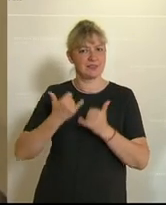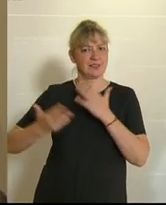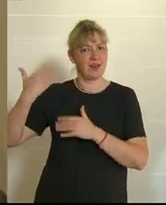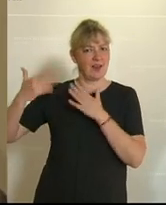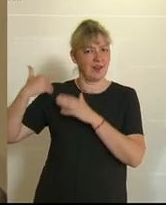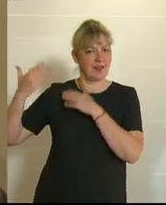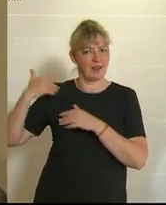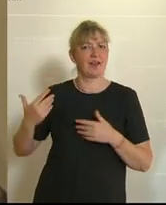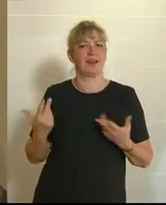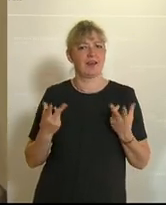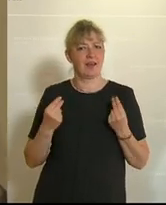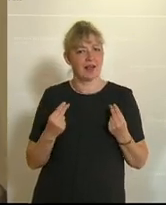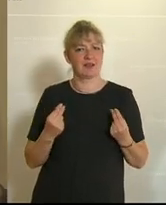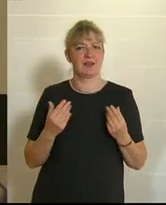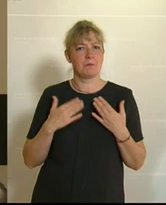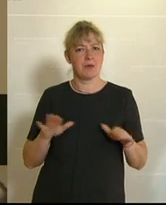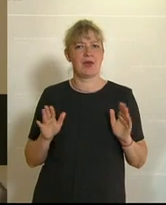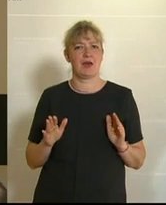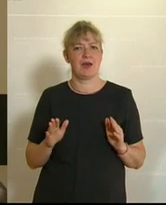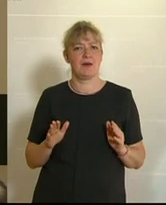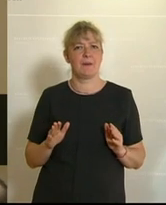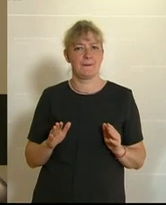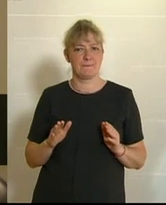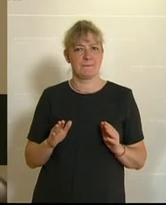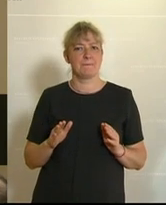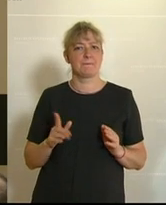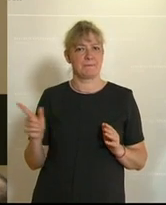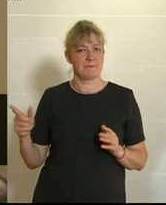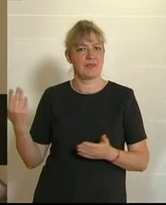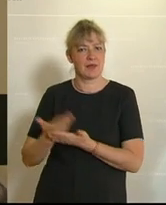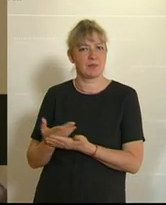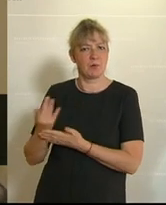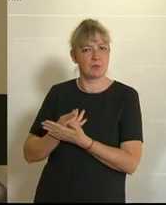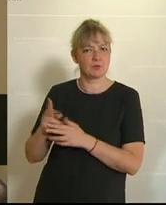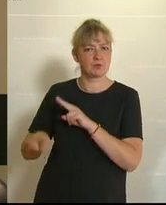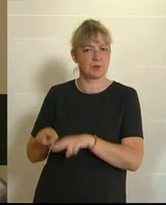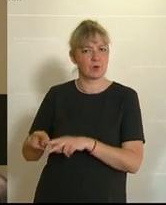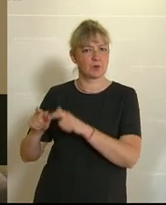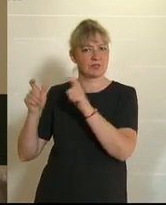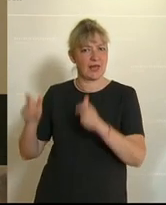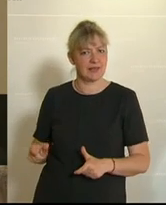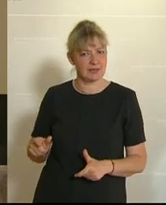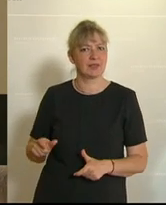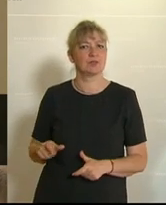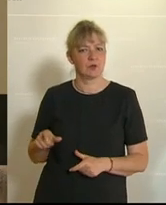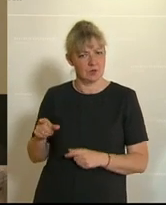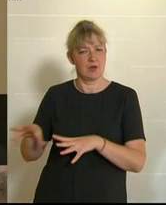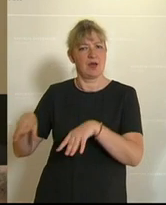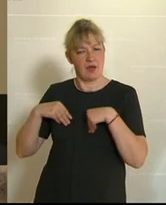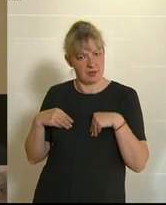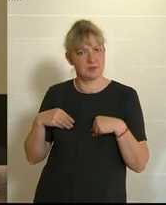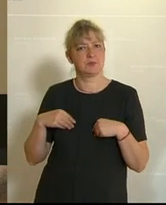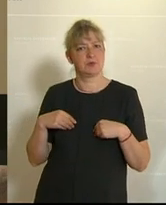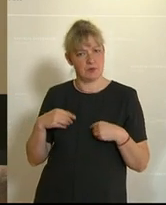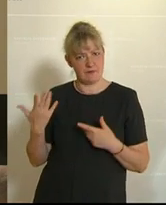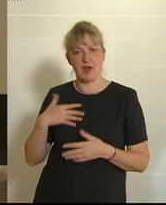Eltern vermehrt das Angebot in den Bildungs und Betreuungseinrichtungen angenommen und